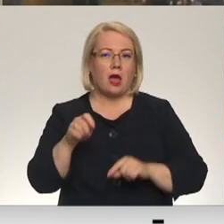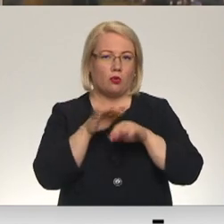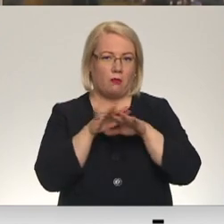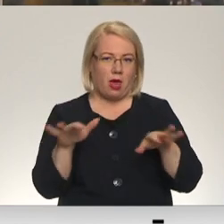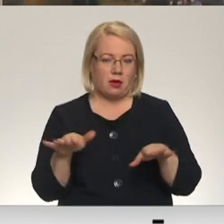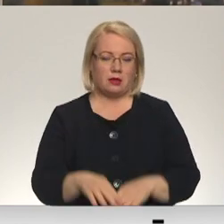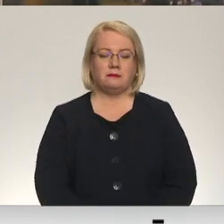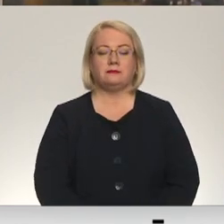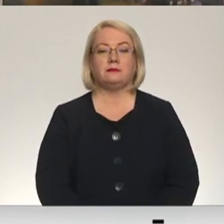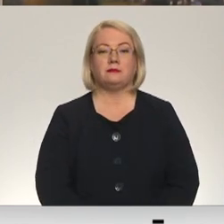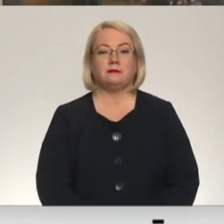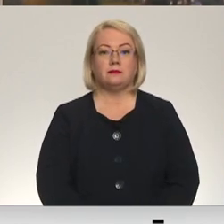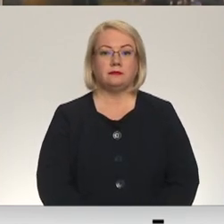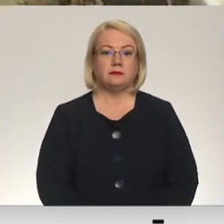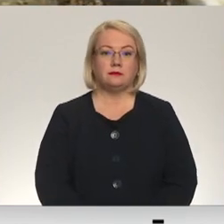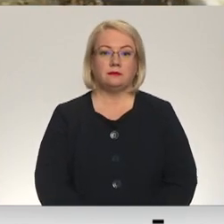Vairāk Vitas Anstrats sižatā.